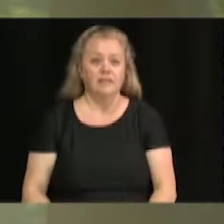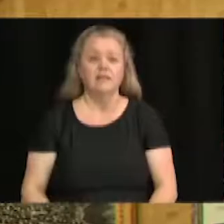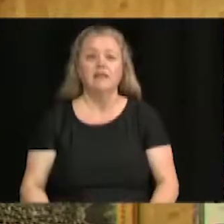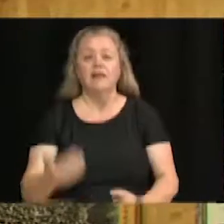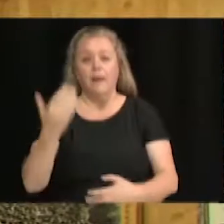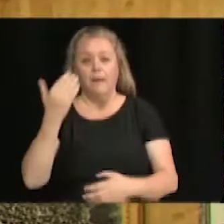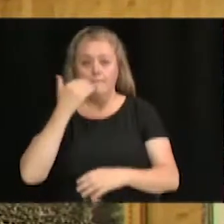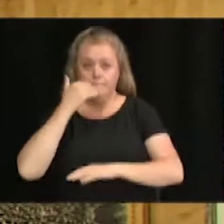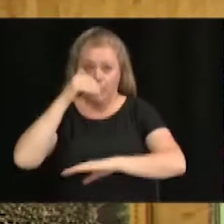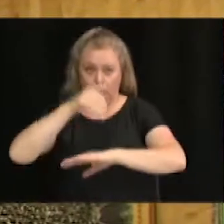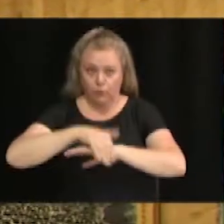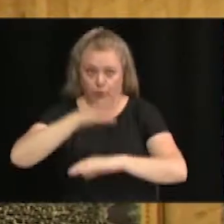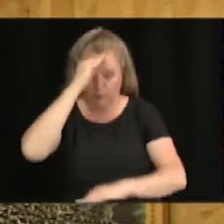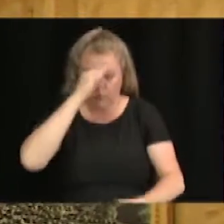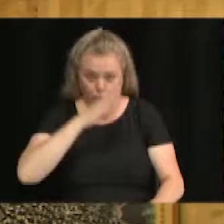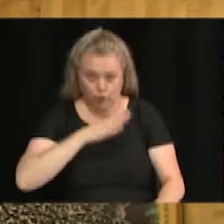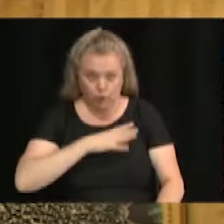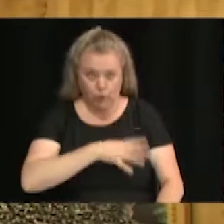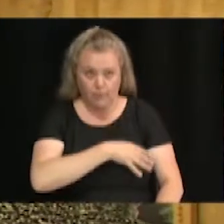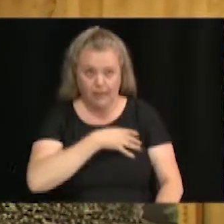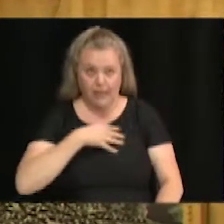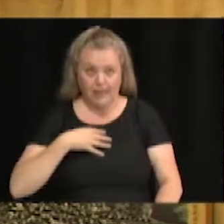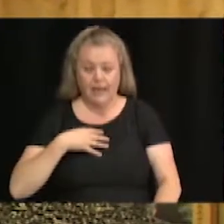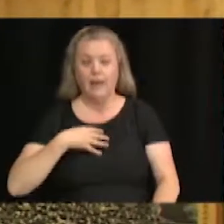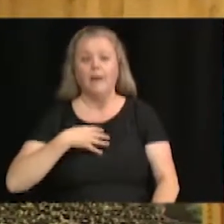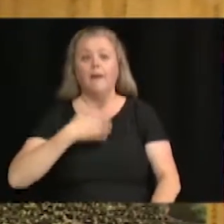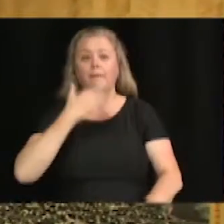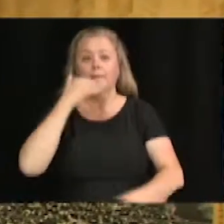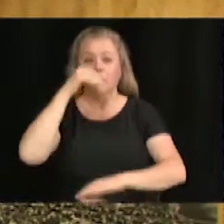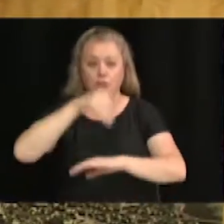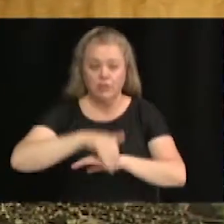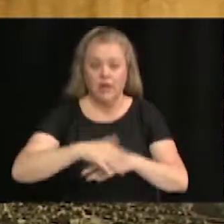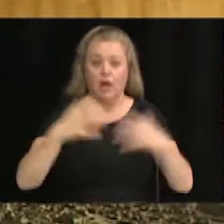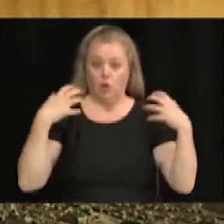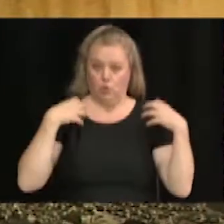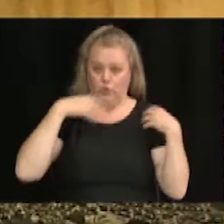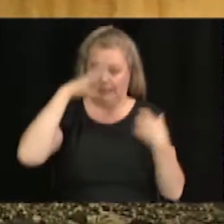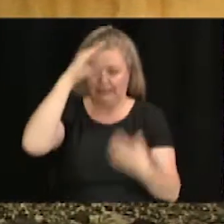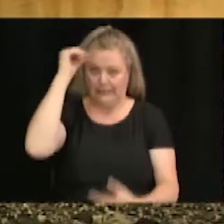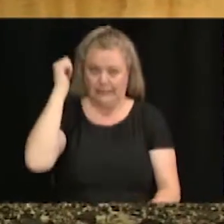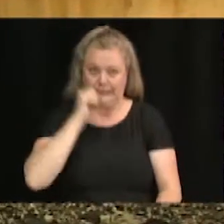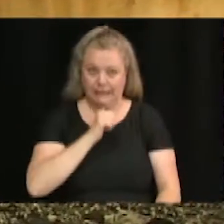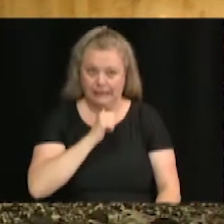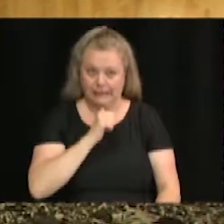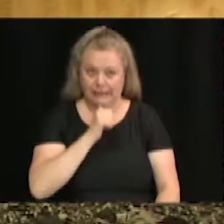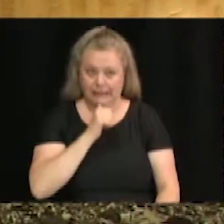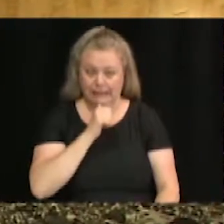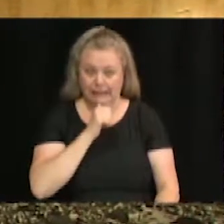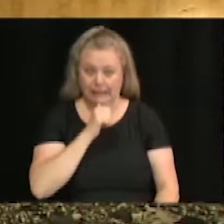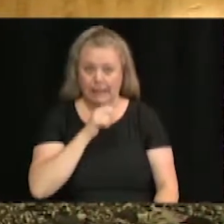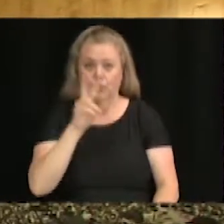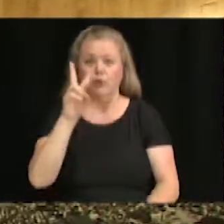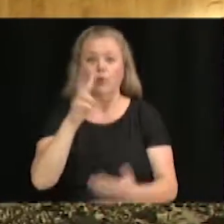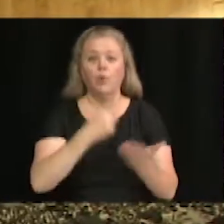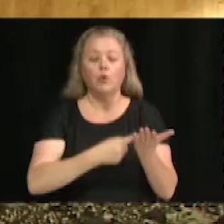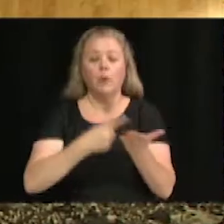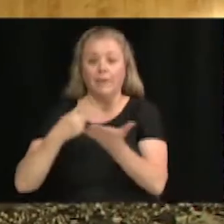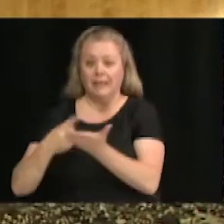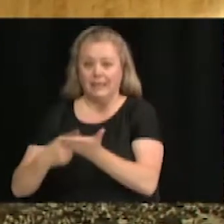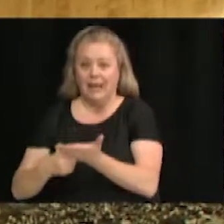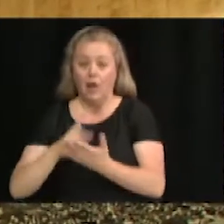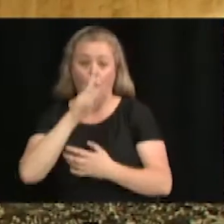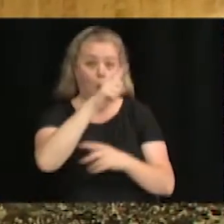Bonsoir, M. le maire. Bonsoir. Bonsoir, messieurs, madame, conseillers, conseillères. Deux commentaires, un